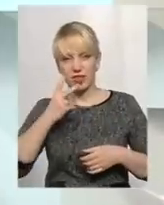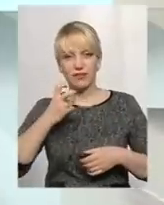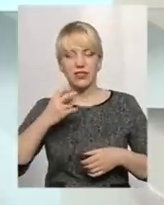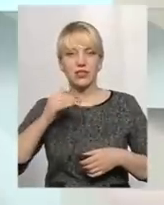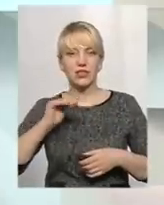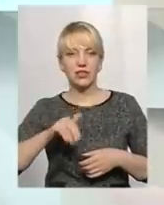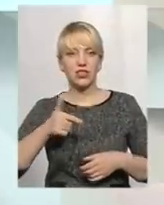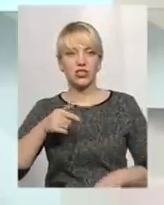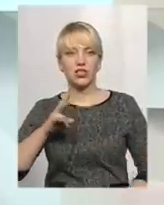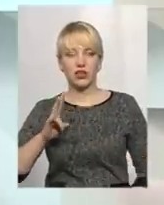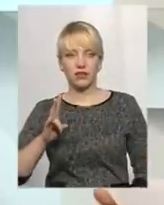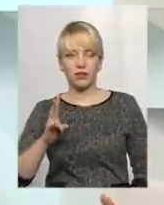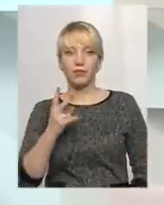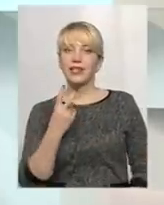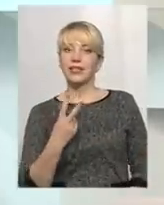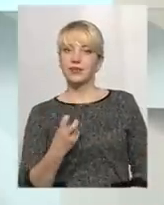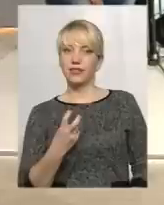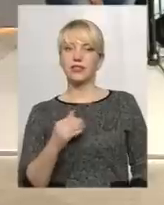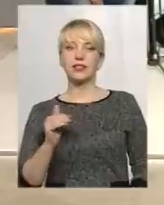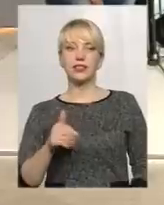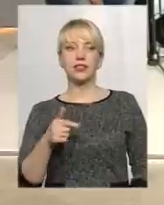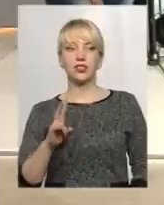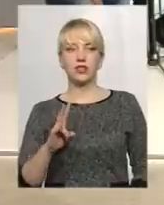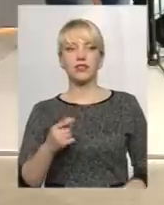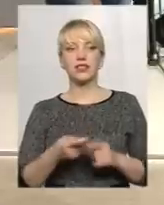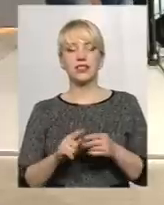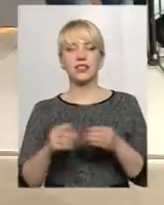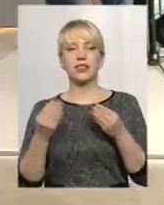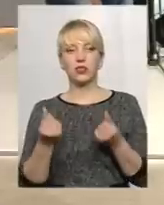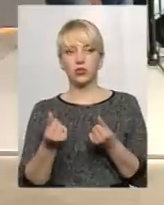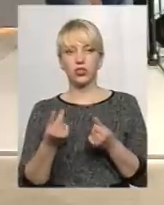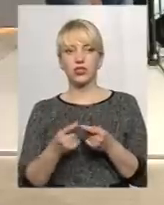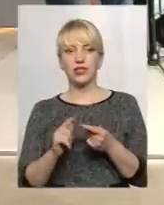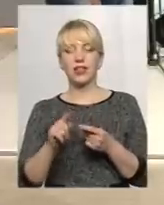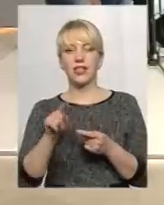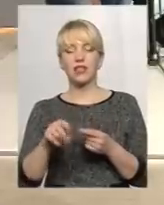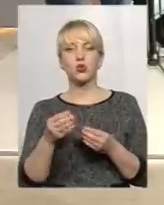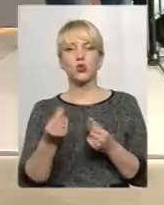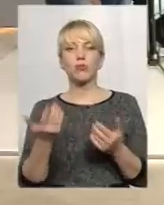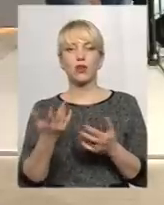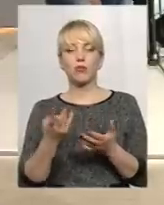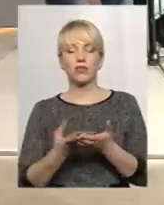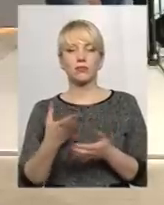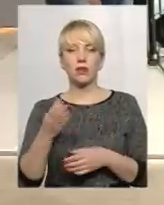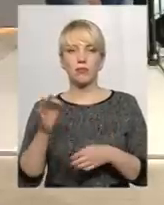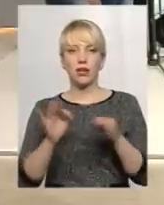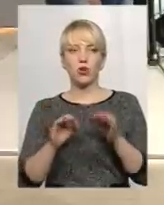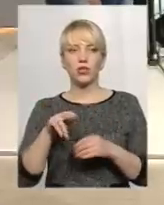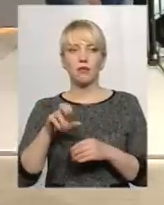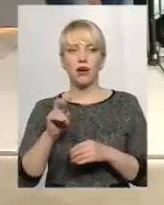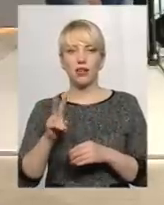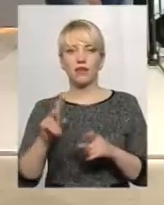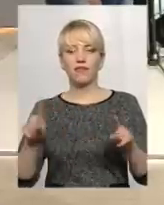тисяч гривень. 200 тисяч гривень, ця сума, перепрошую, 200 тисяч гривень, це та сума, яку має сплатити природний парк,